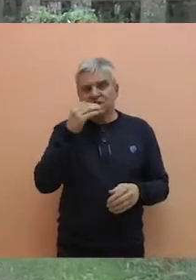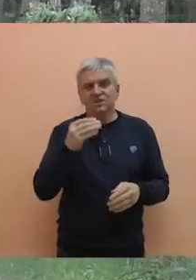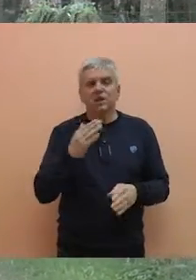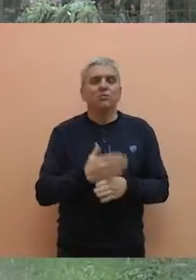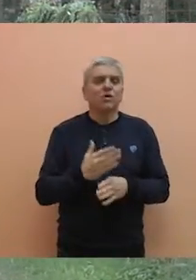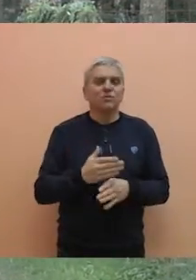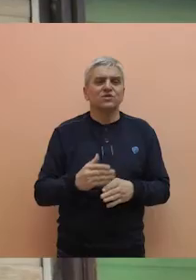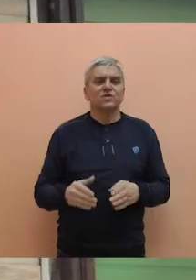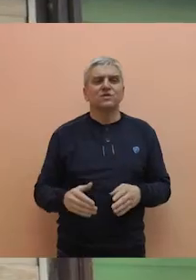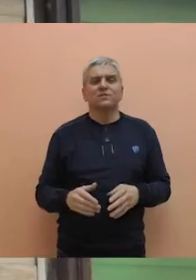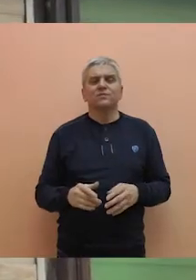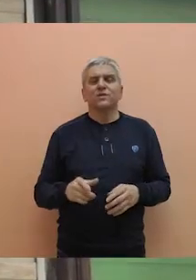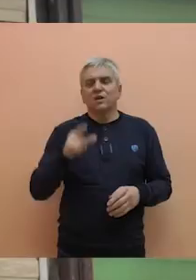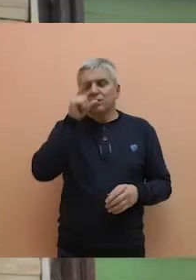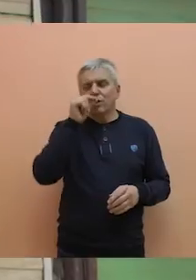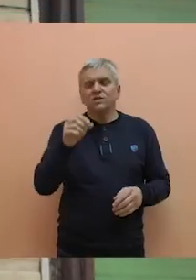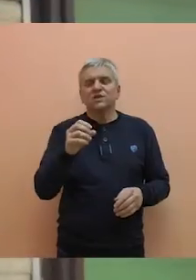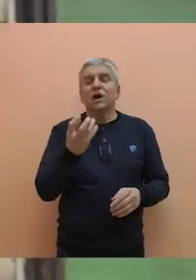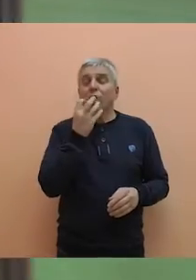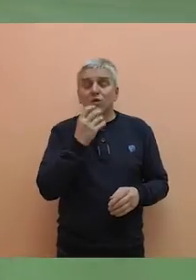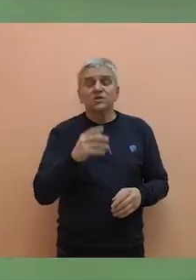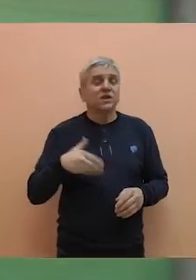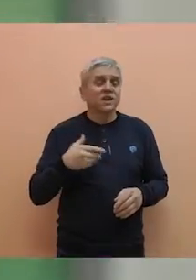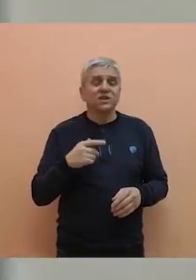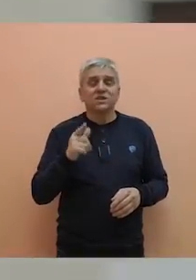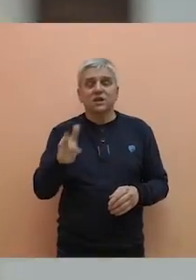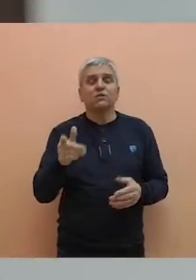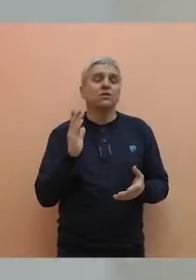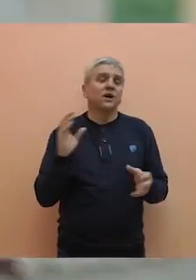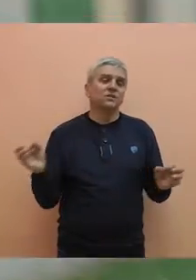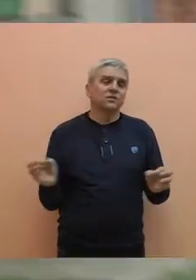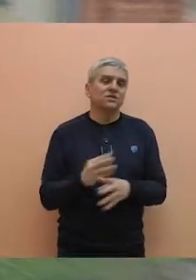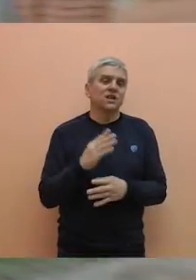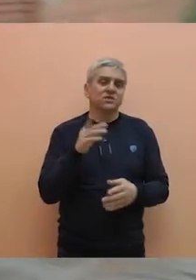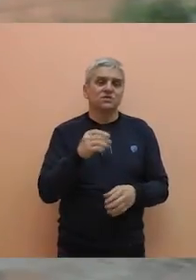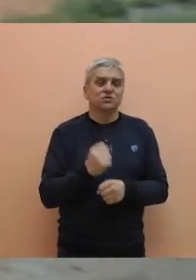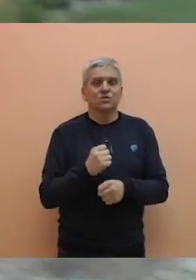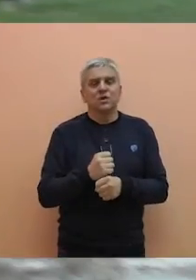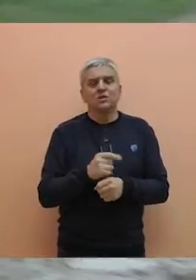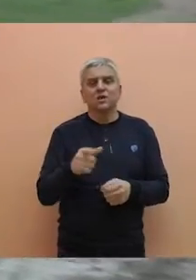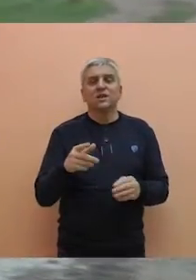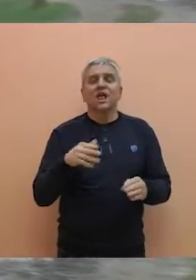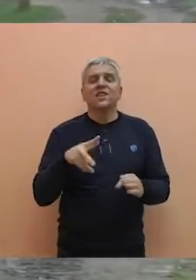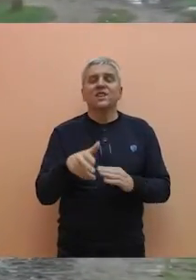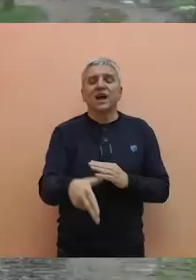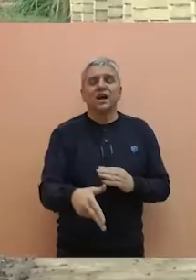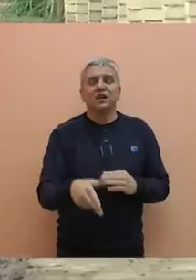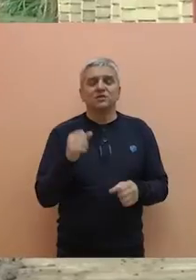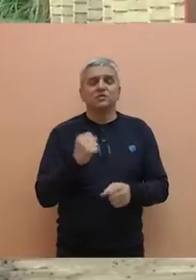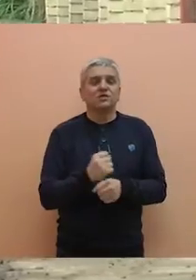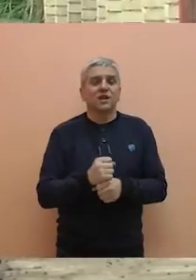tražim spasa. U opštini, jel hoćete ili nećete, idem dalje. tako da smo, eto, na kraju